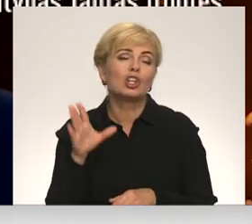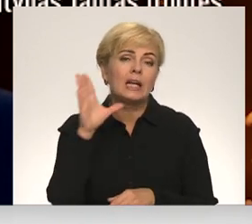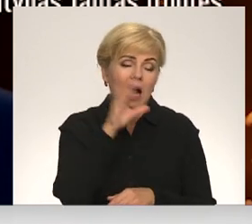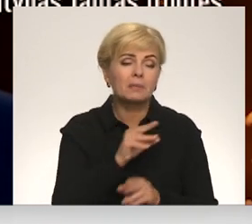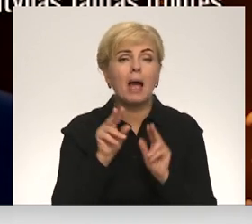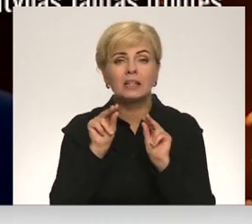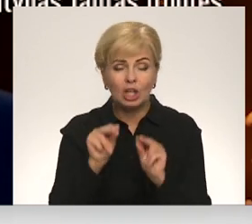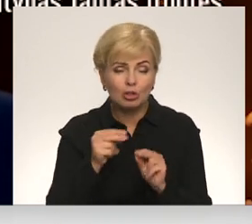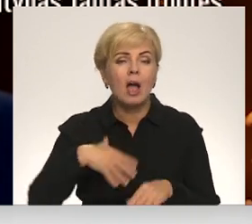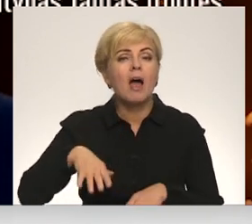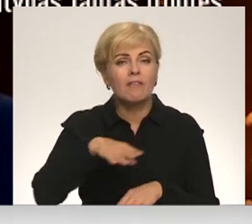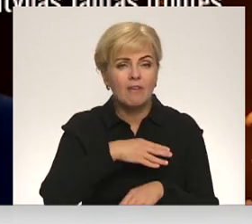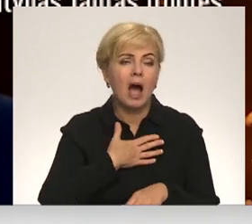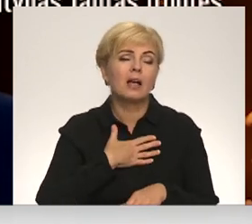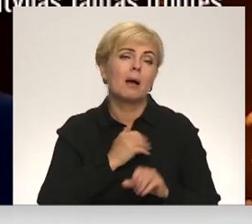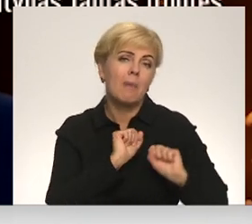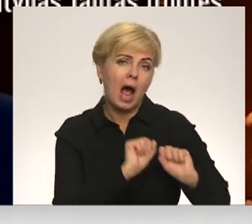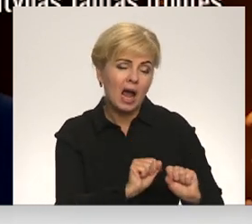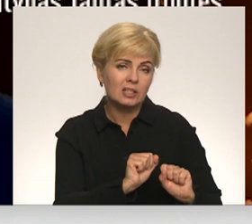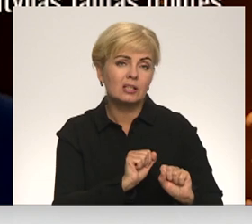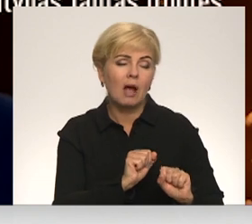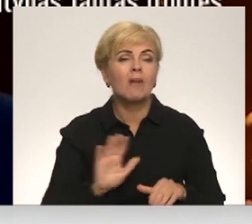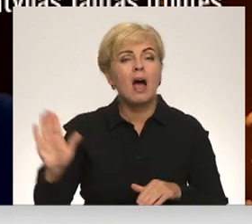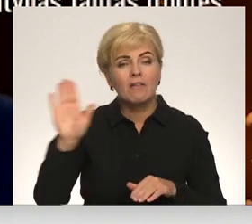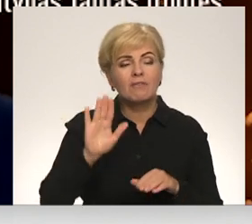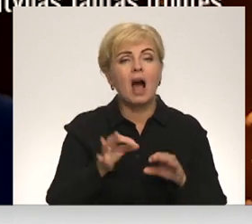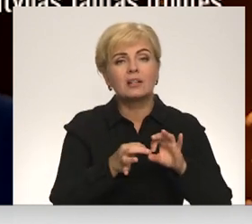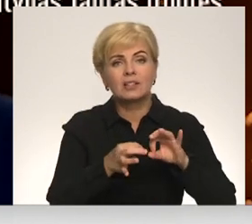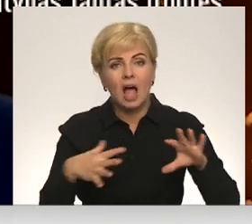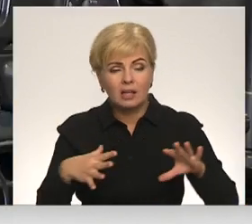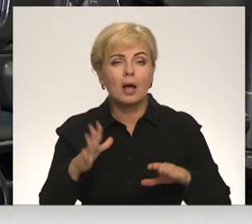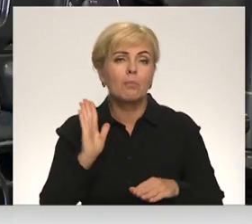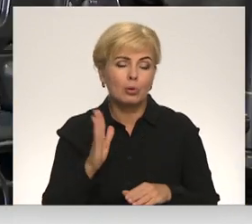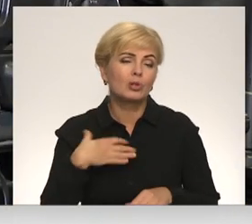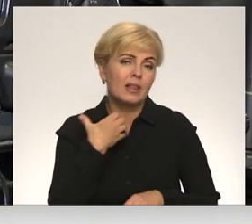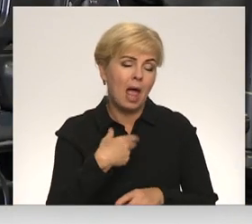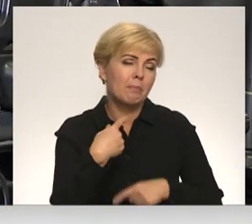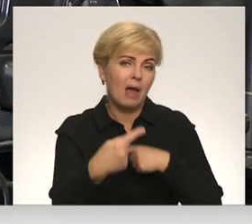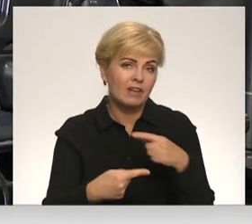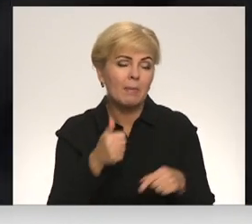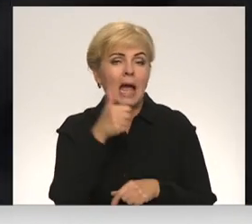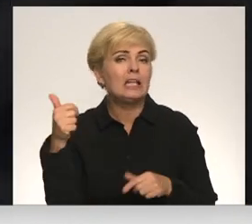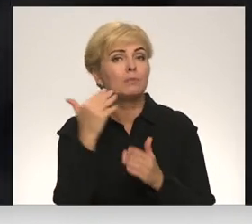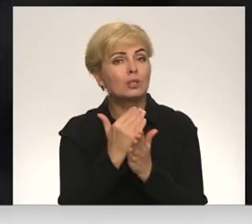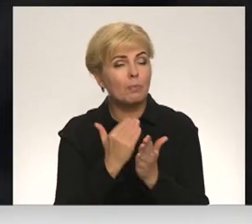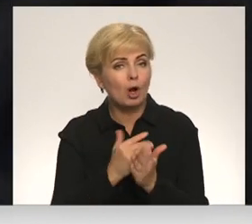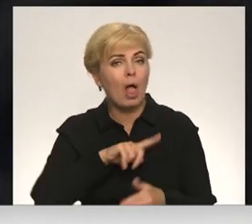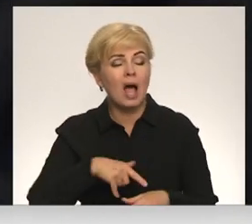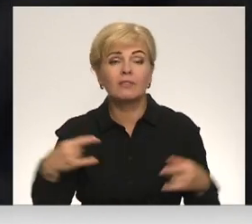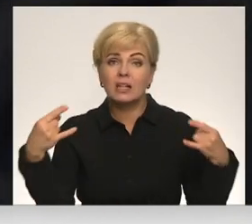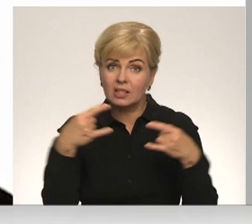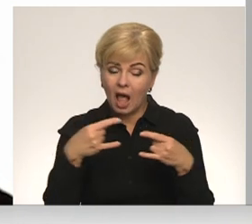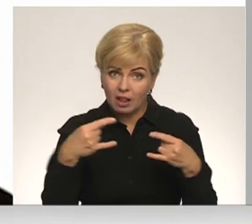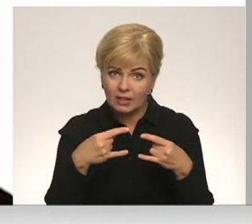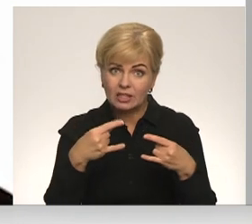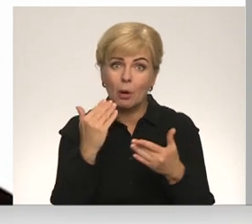ticība, ka mēs varam aizstāvēt savās valsts neatkarību, būs nepieciešama vienmēr. Īpaša programa būs arī Latvijas televīzijas